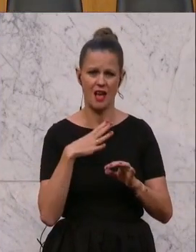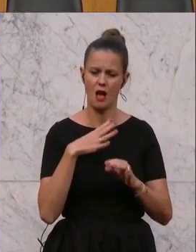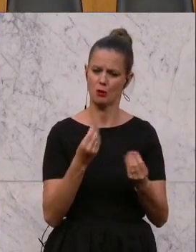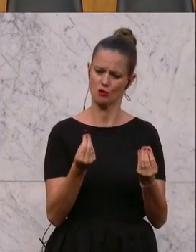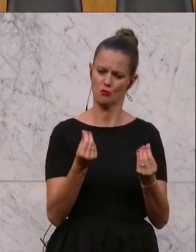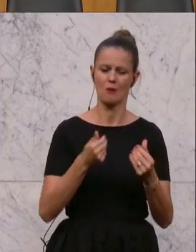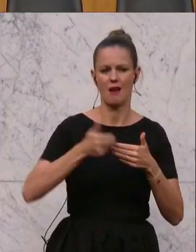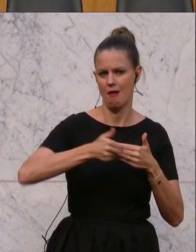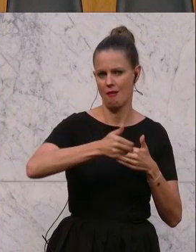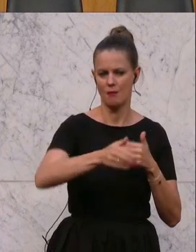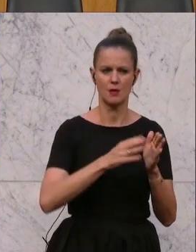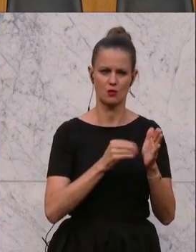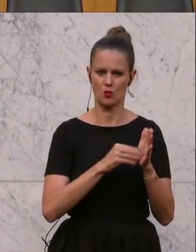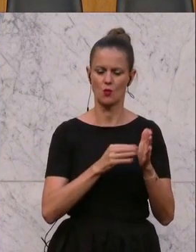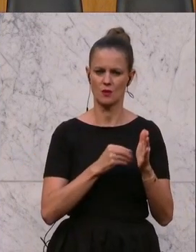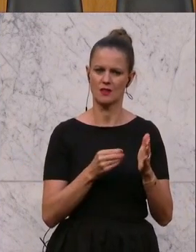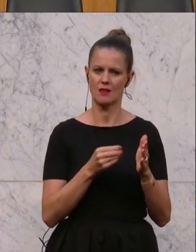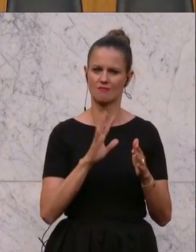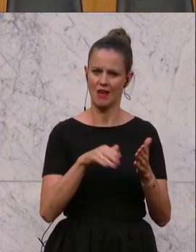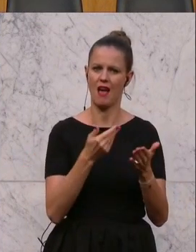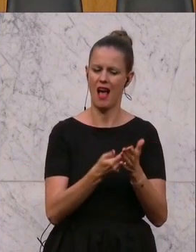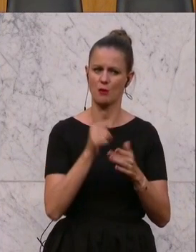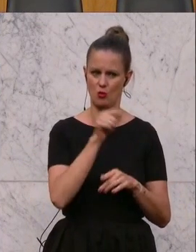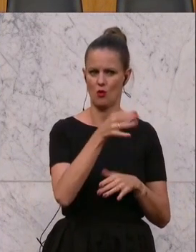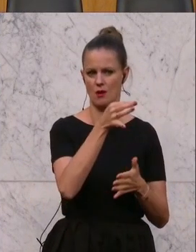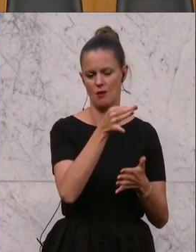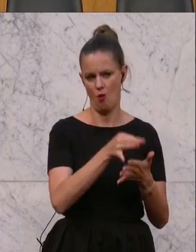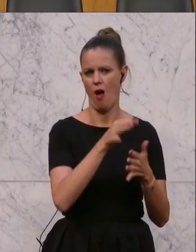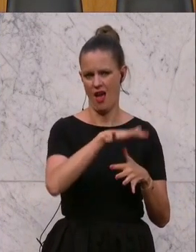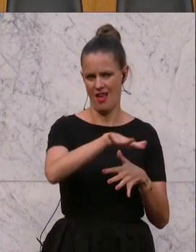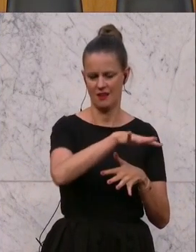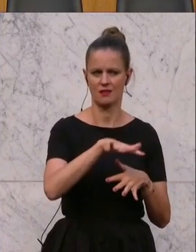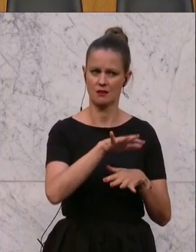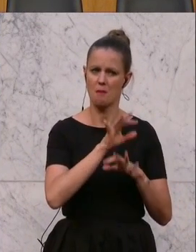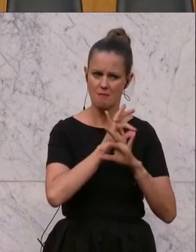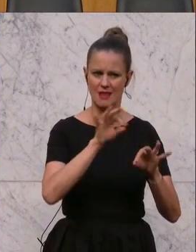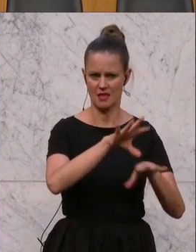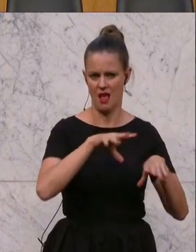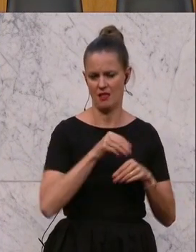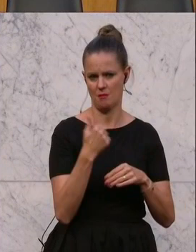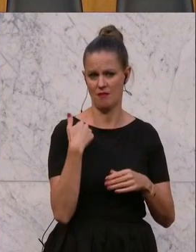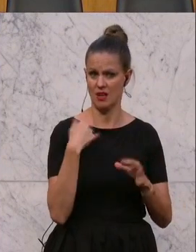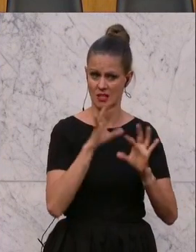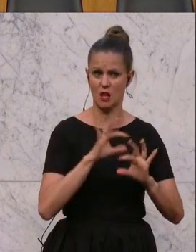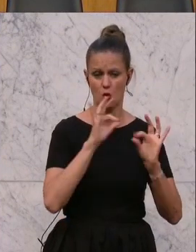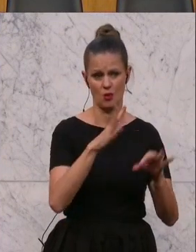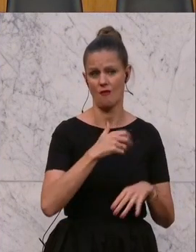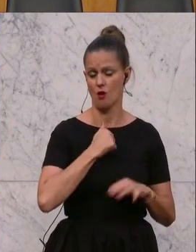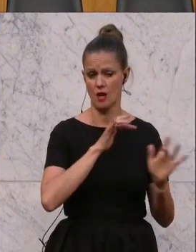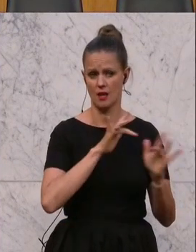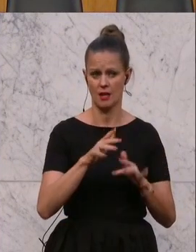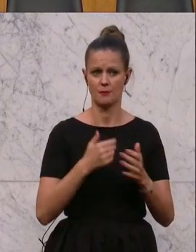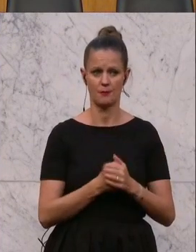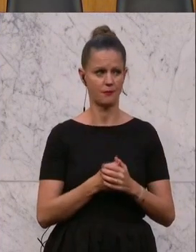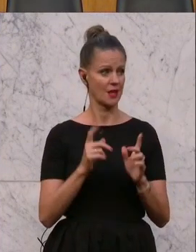regelmäßiger Nutzer, dass das Angebot vor Ort massiv besser angenommen wird. Das ist sehr gut und sehr erfolgreich. In